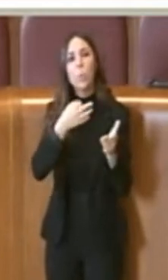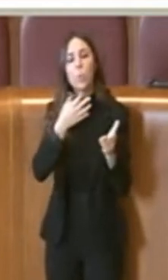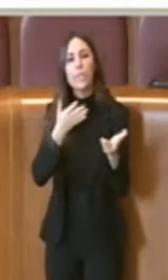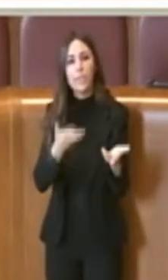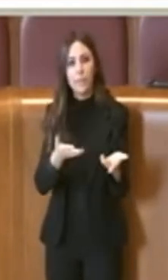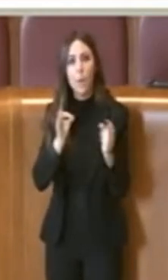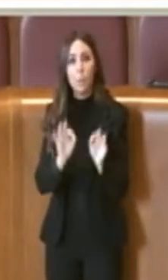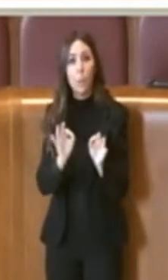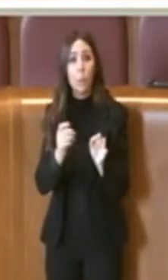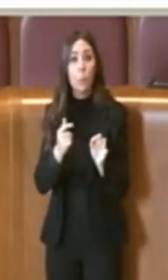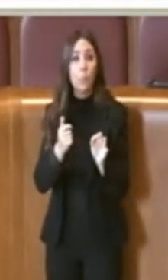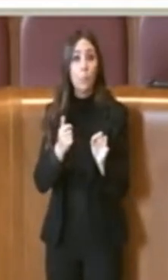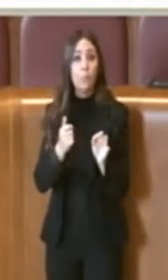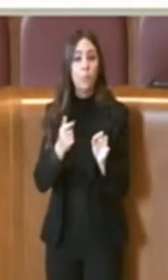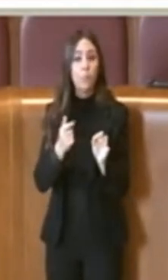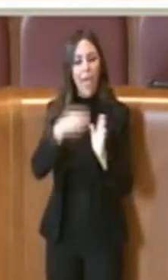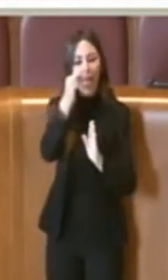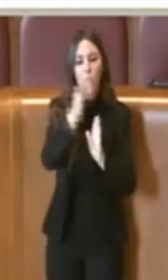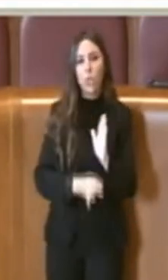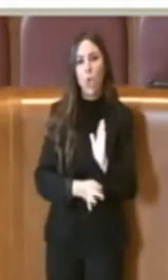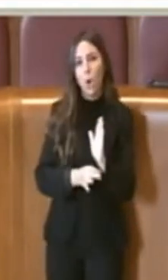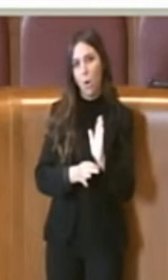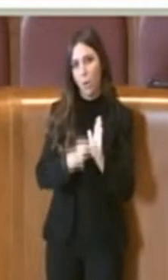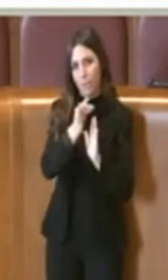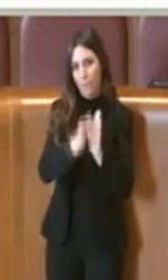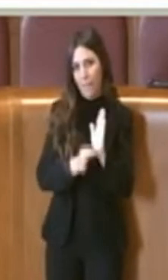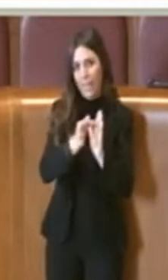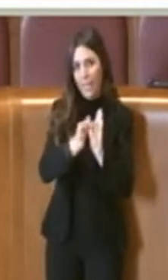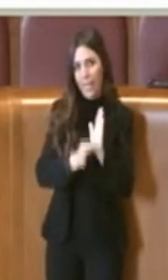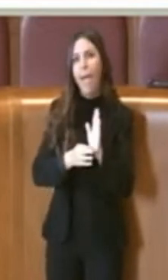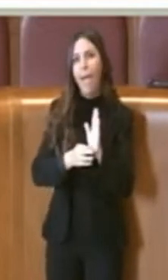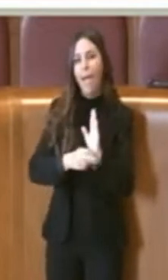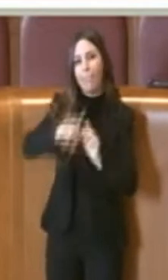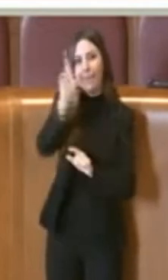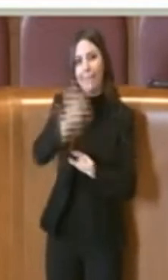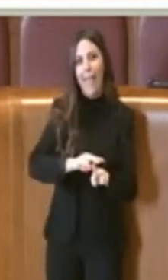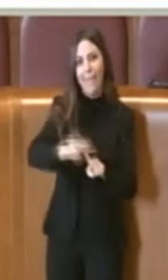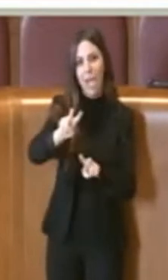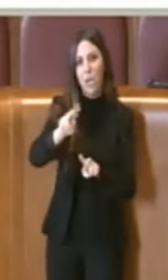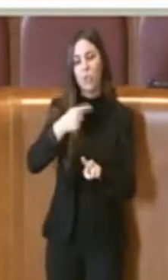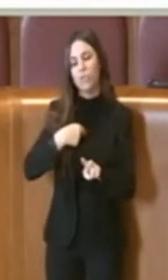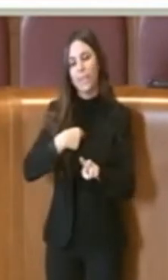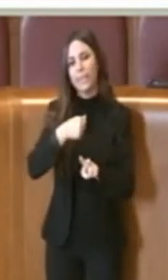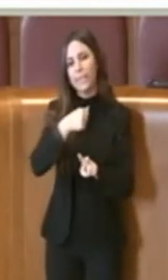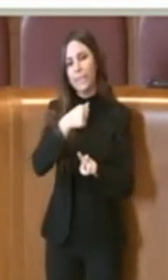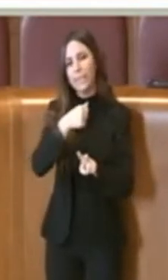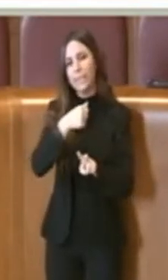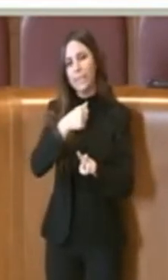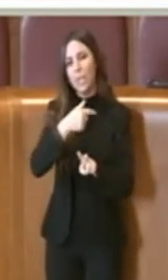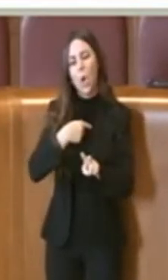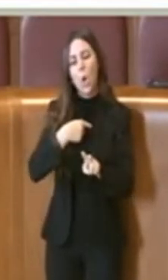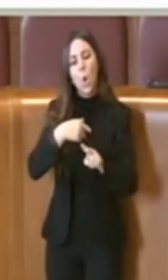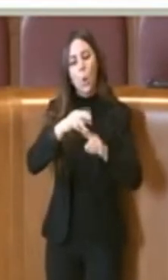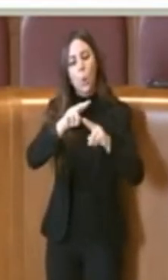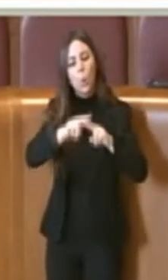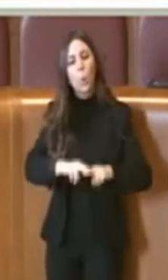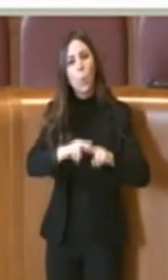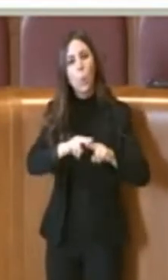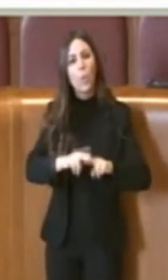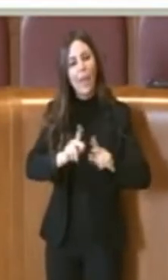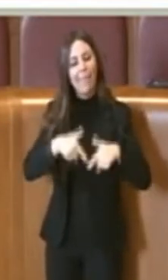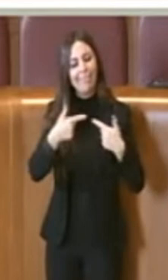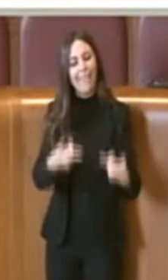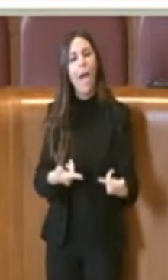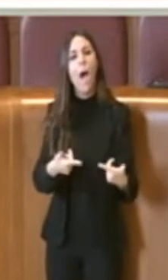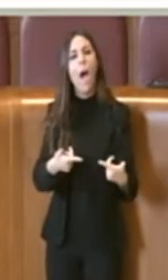ovviamente secondo le norme anche nazionali vi è una tutela legata anche al benessere in